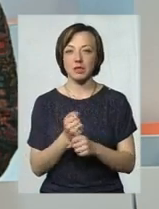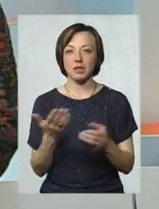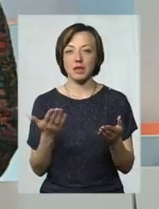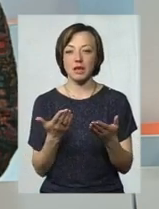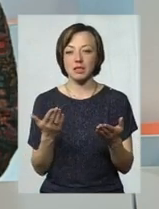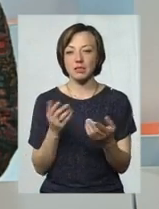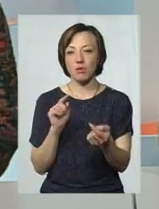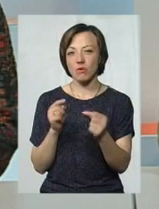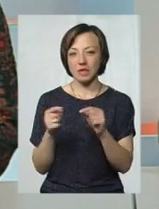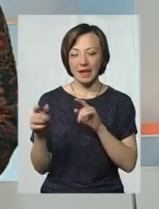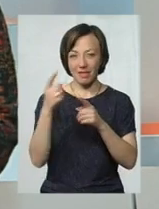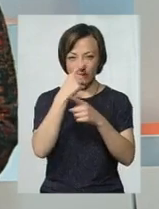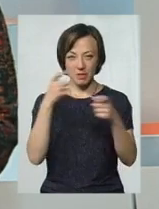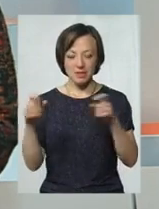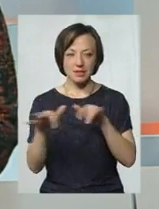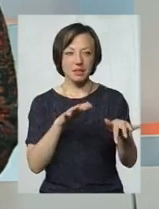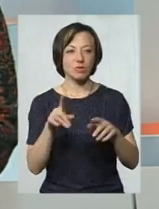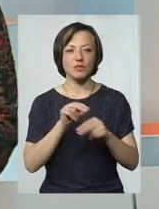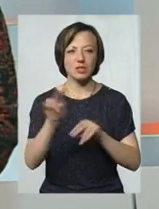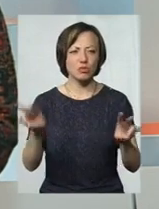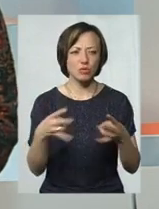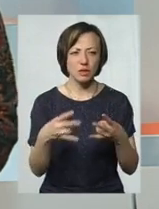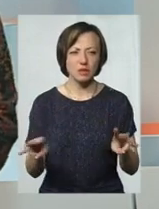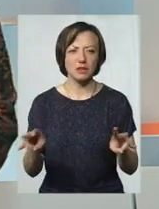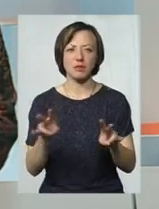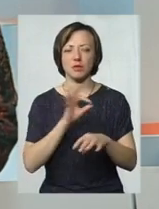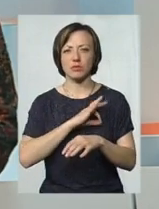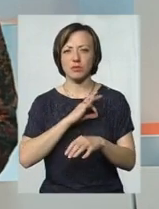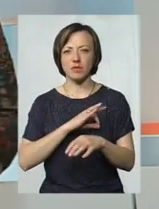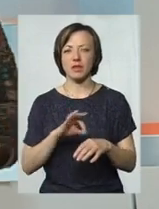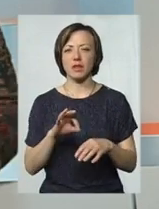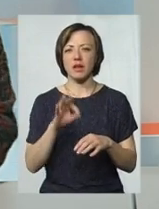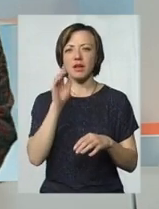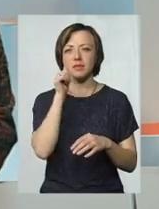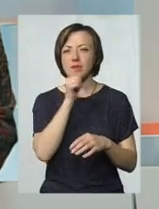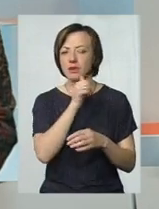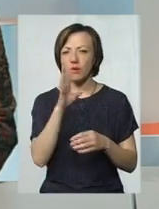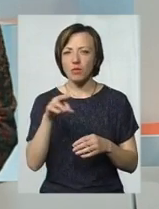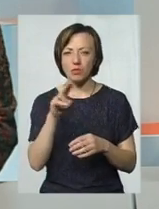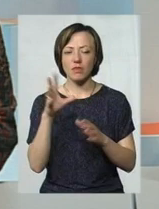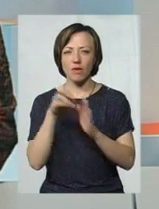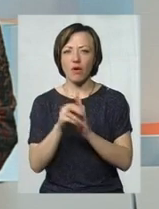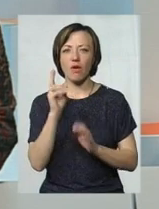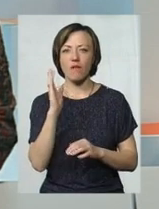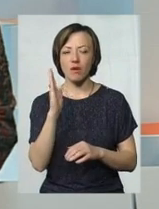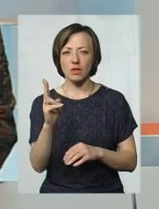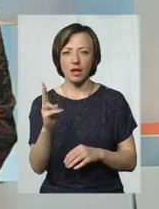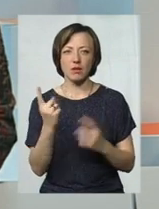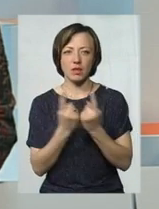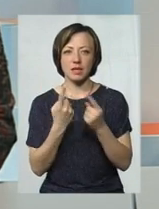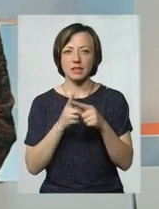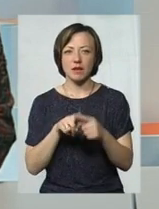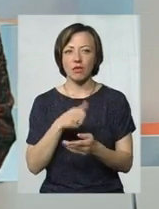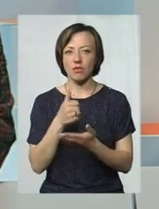контрінформаційні заходи. Вчити, чого там не треба, хоч чого не треба користуватися VPN, чого не треба бути вконтакті, в однокласиках. Мені здається, це